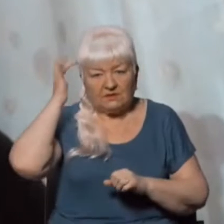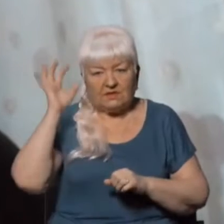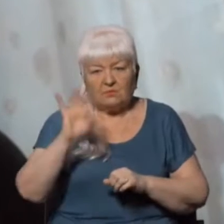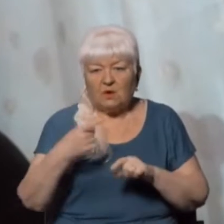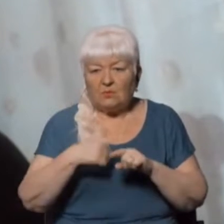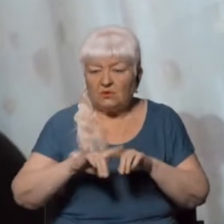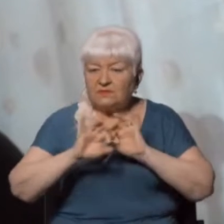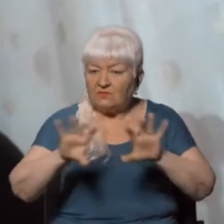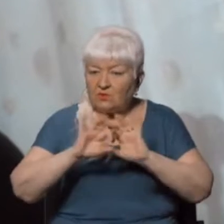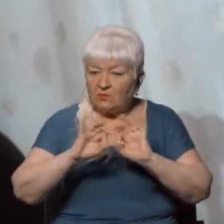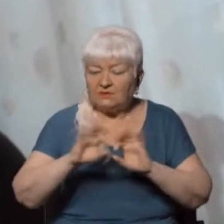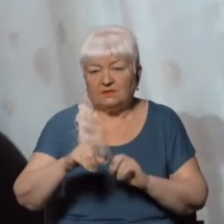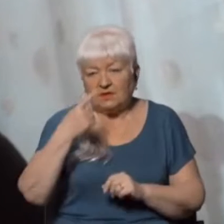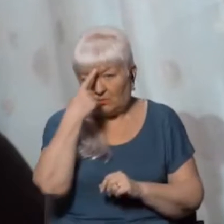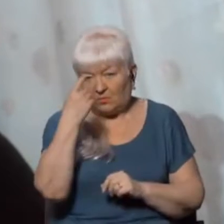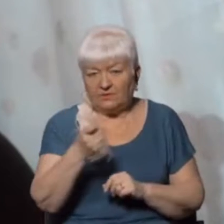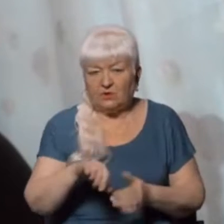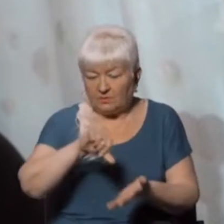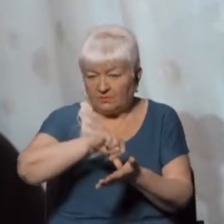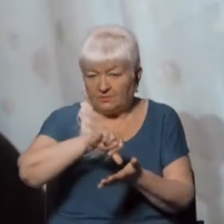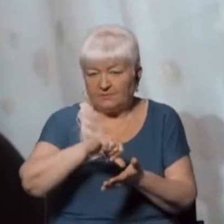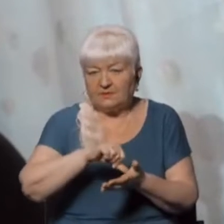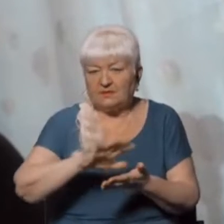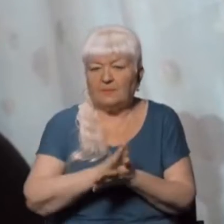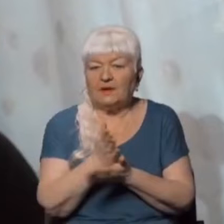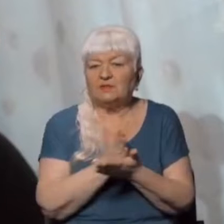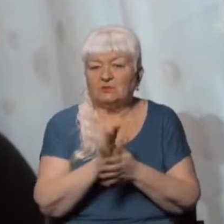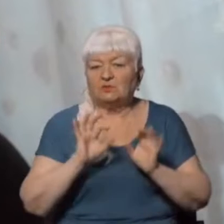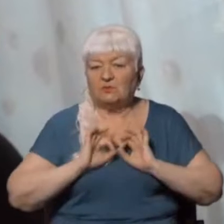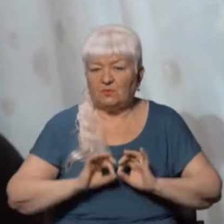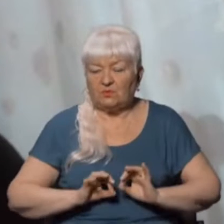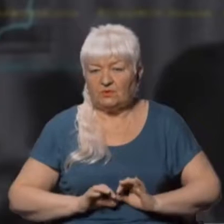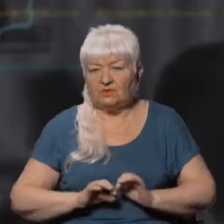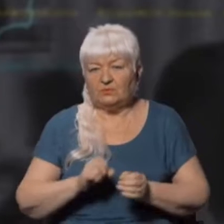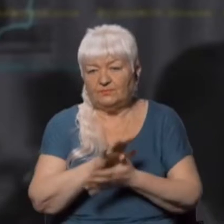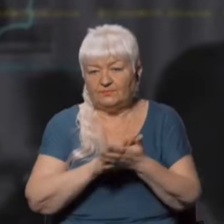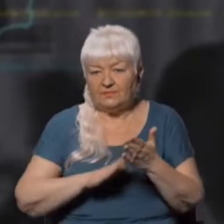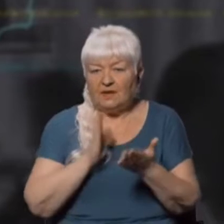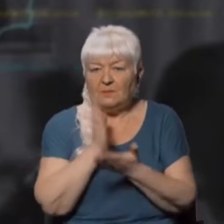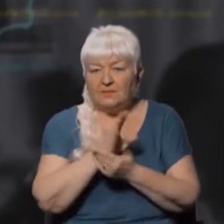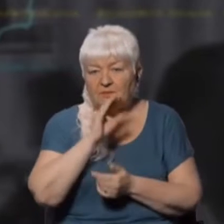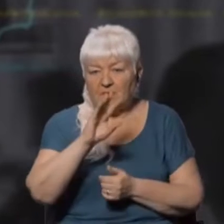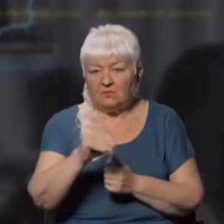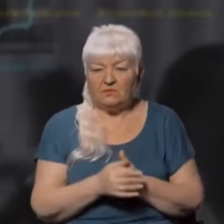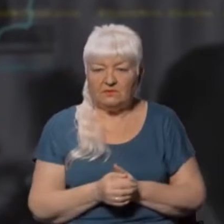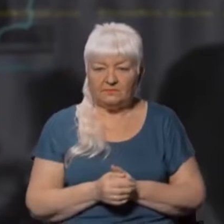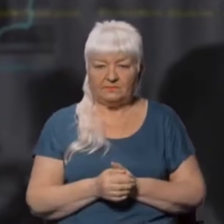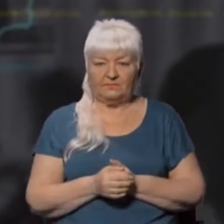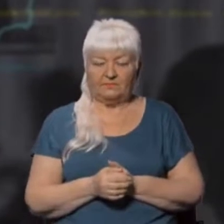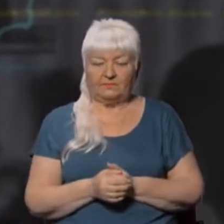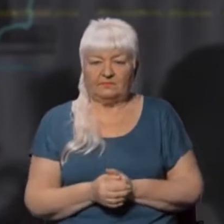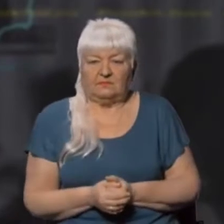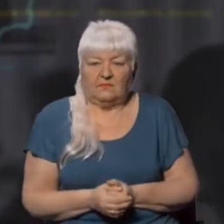коментарі Суспільне Крим повідомила представниця прислужби прокуратури Яна Наулік. Далі пряма мова. Дія обвинуваченого